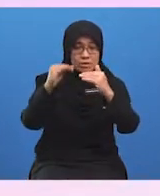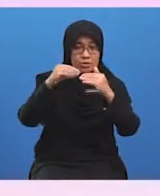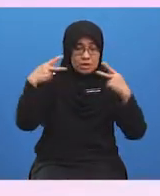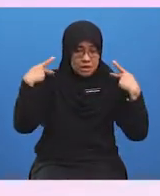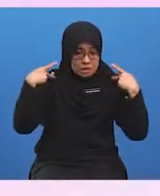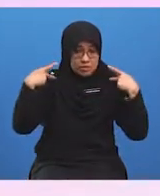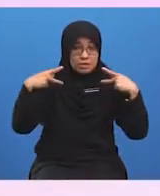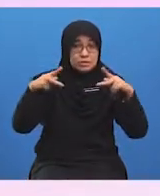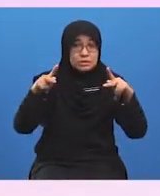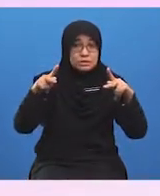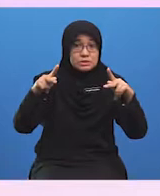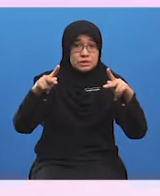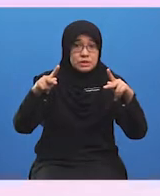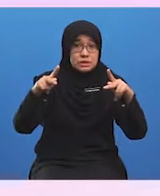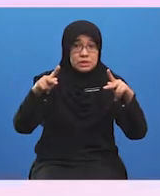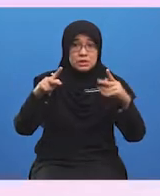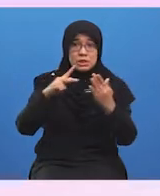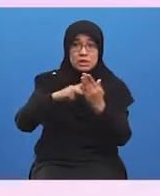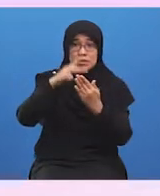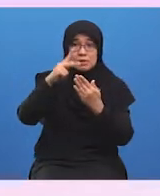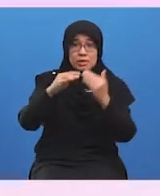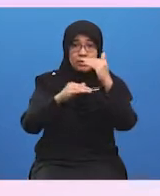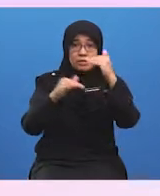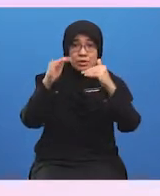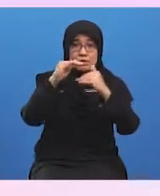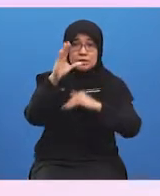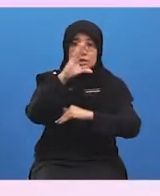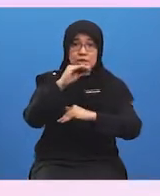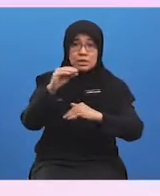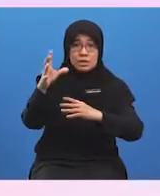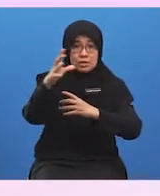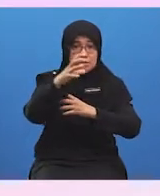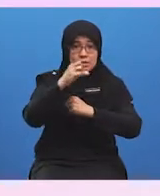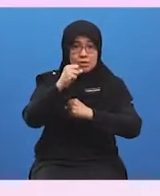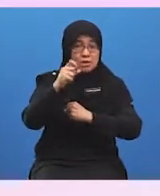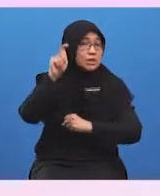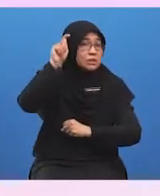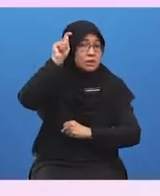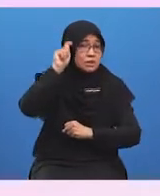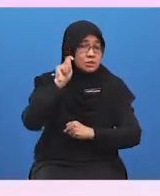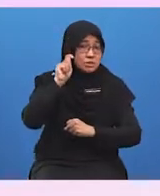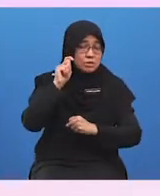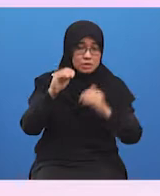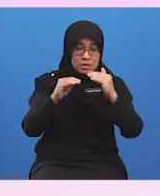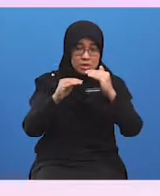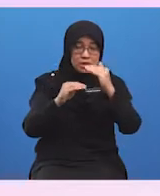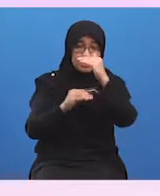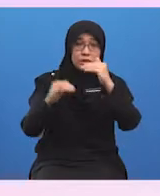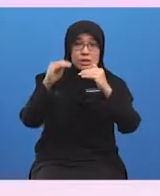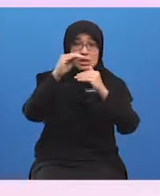program pembangunan dan perolehan teknologi. Kelima, program peningkatan kemahiran.